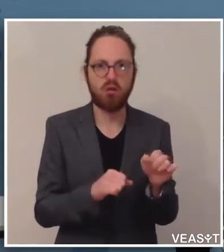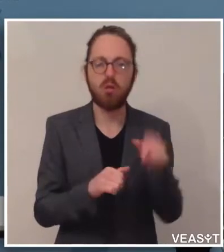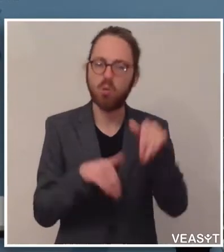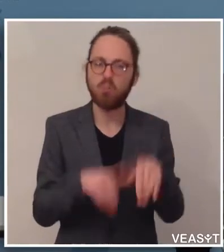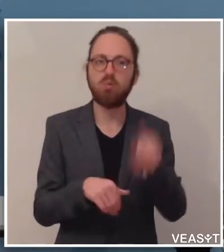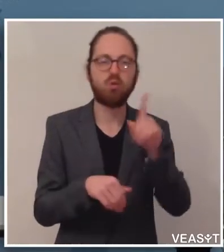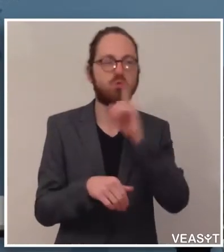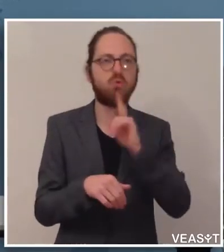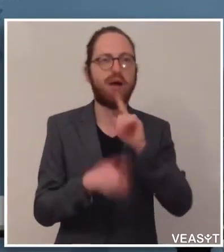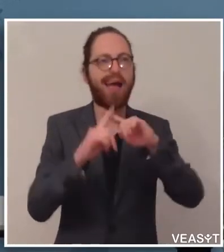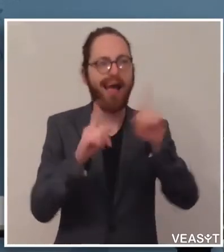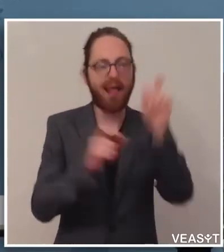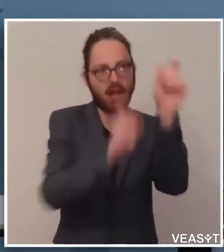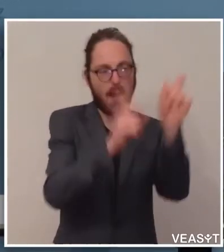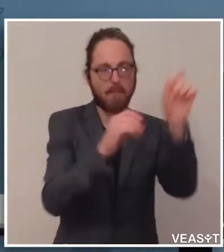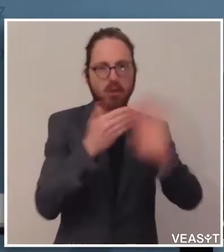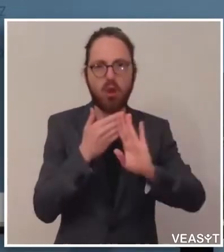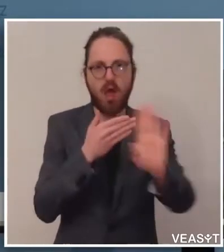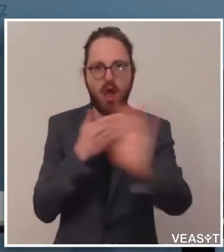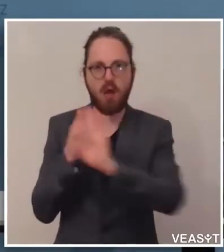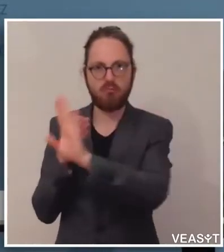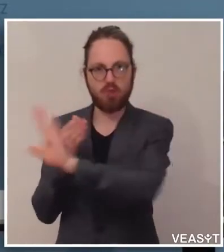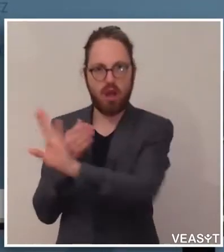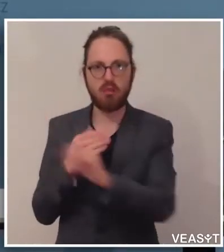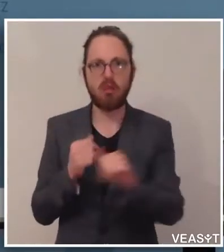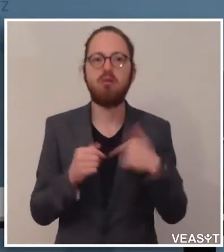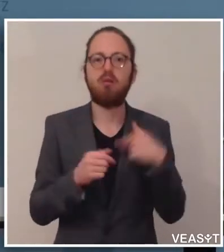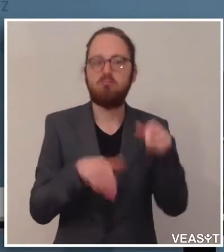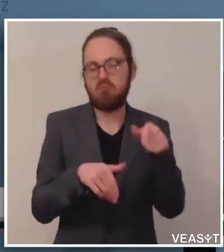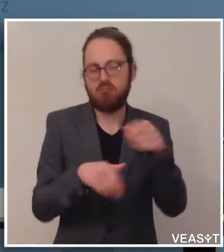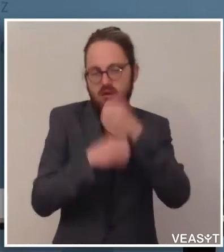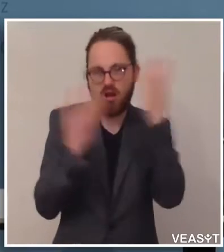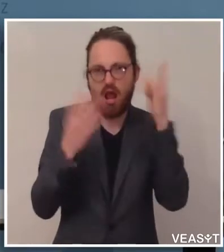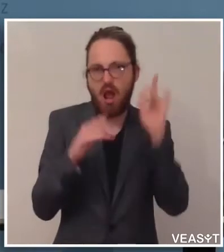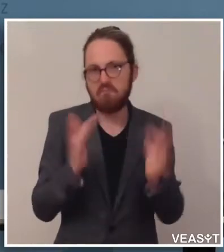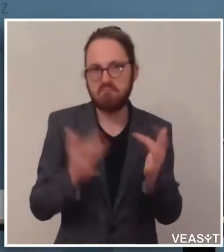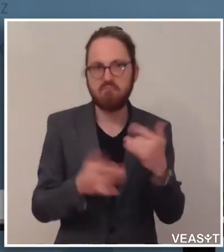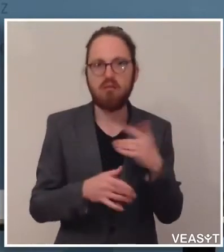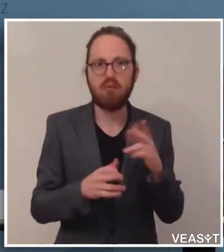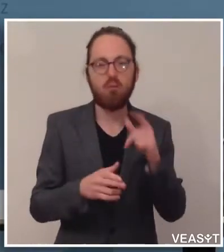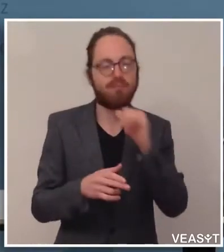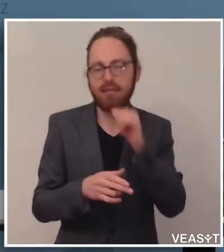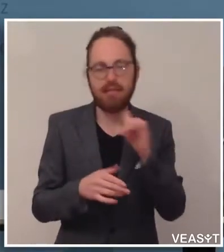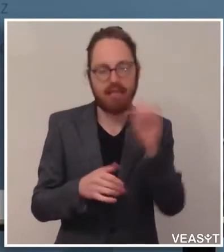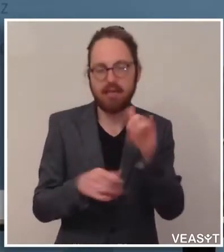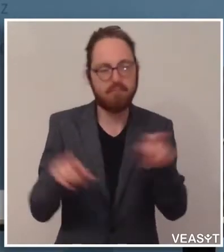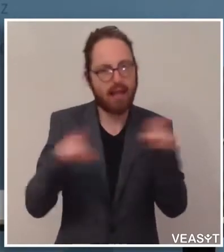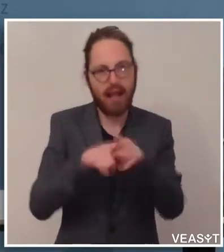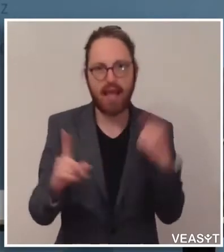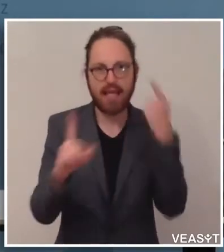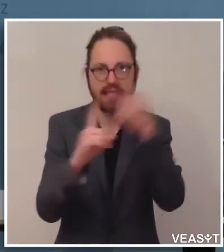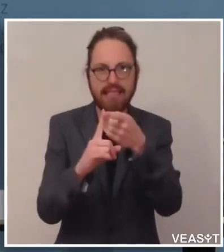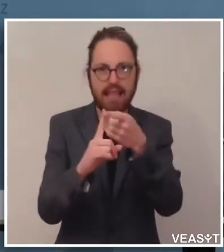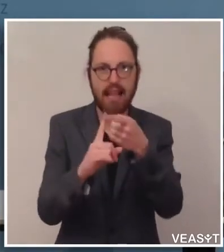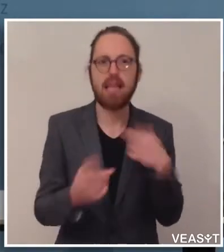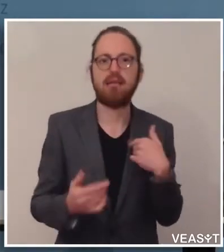anderen Personen halten. Auch das dürfte nachvollziehbar und logisch sein. Es geht ja immer um das gleiche Ziel. Wir werden das, weil ich